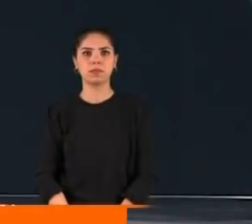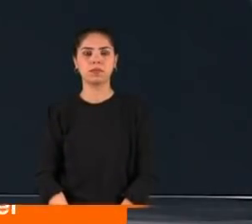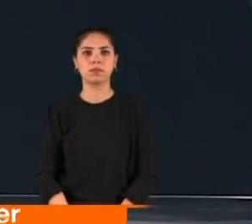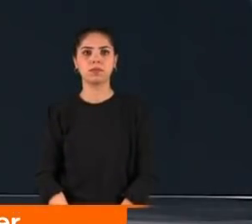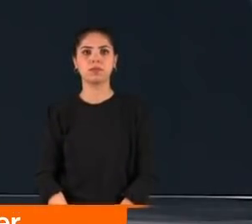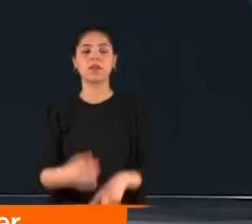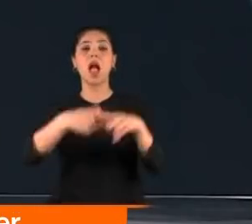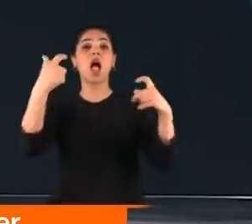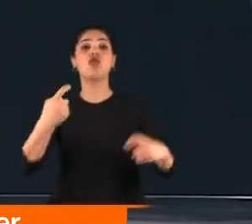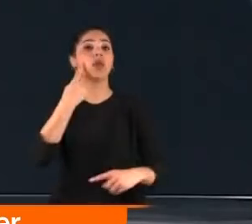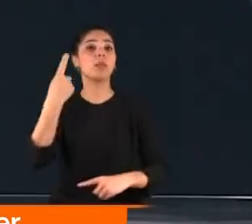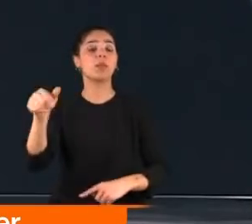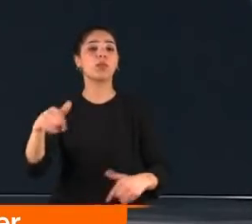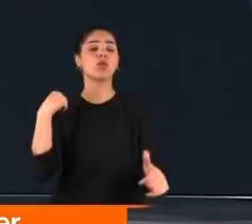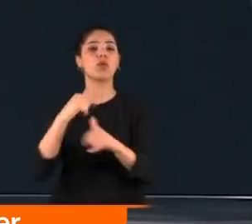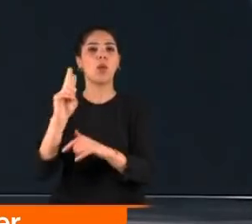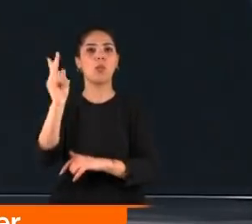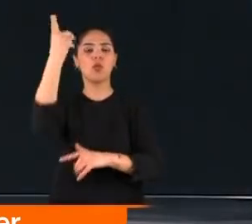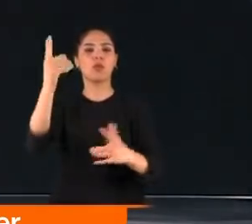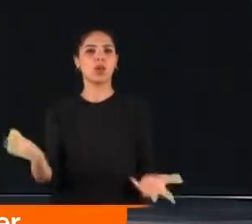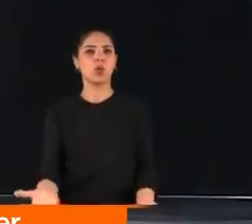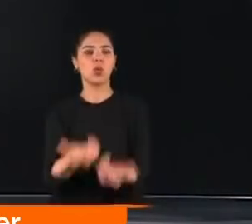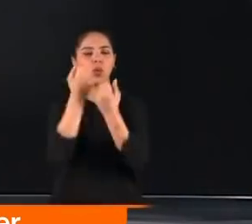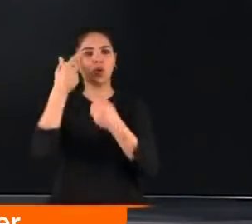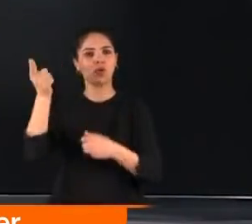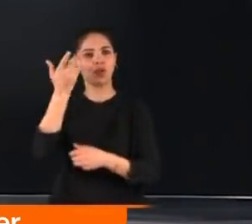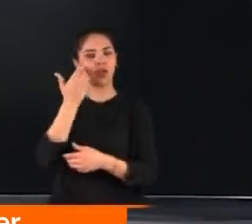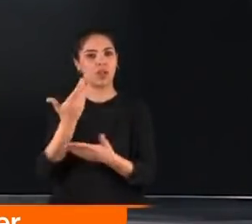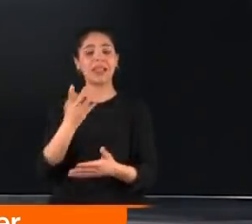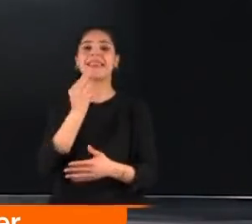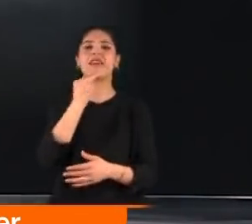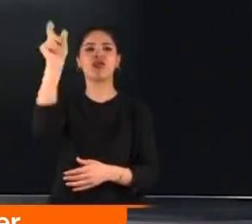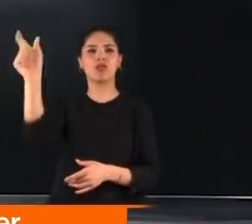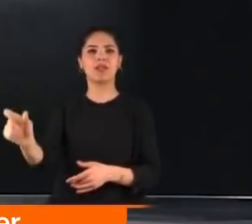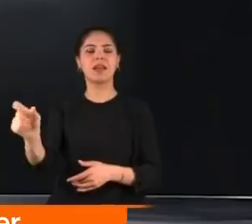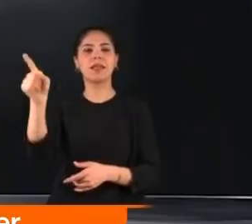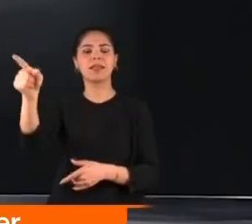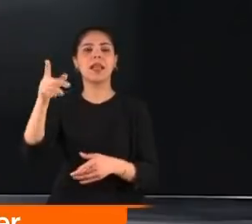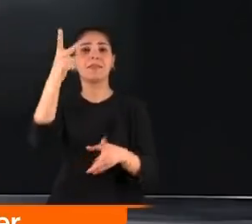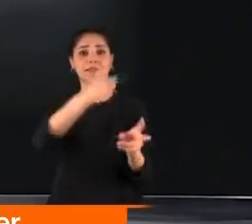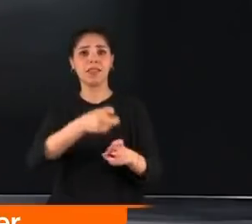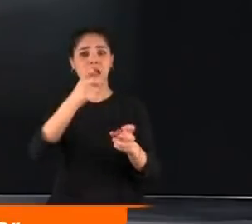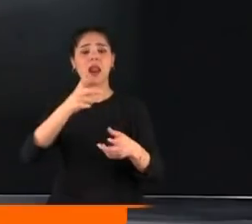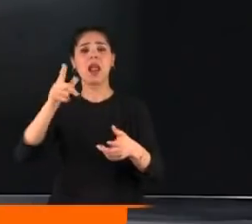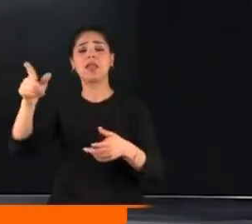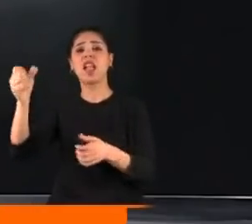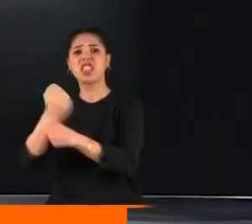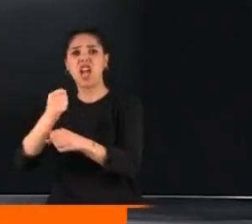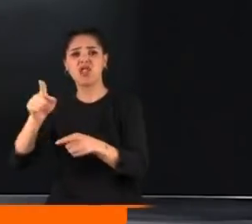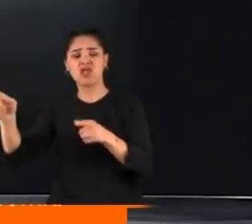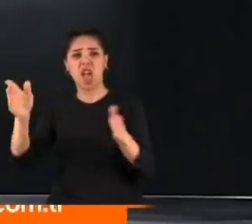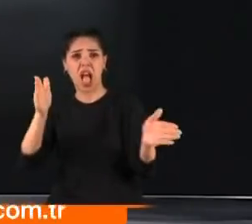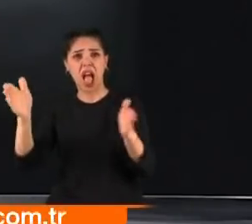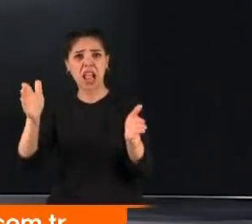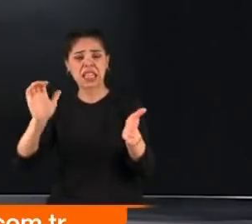Ve Arjantin'e gideceğiz. Bu kez mucize bir kurtuluşun görüntüsünü izleyeceksiniz. Genç bir kadın hareket halindeki trenle beton zemin arasındaki o daracık